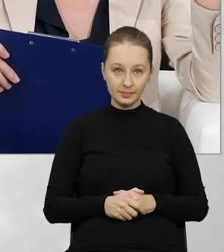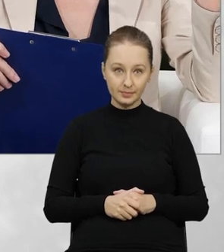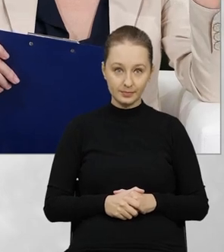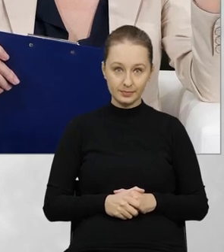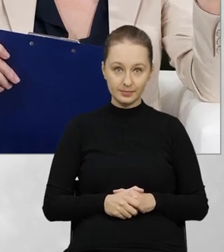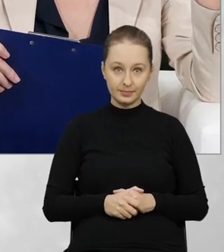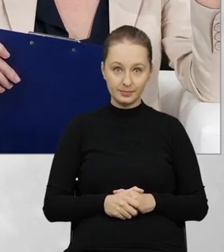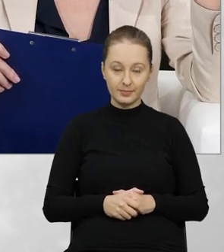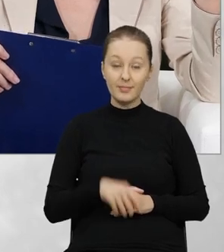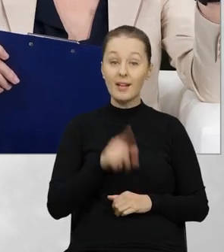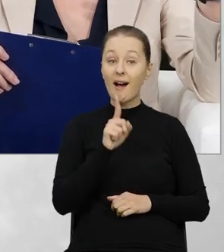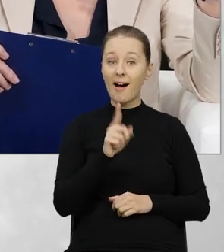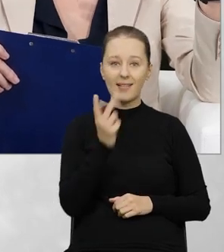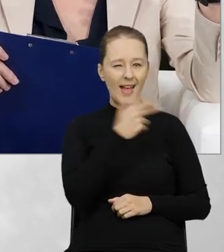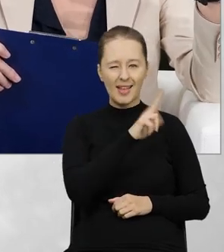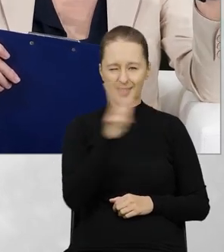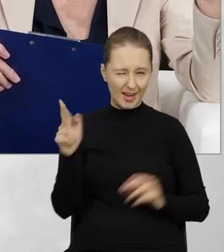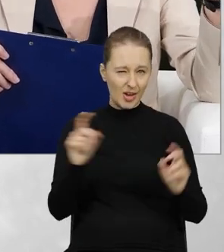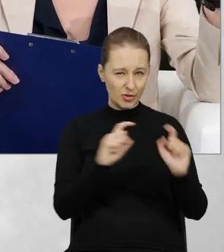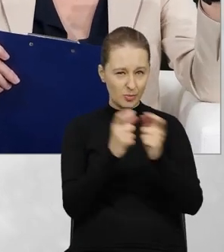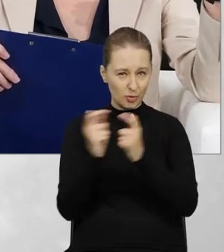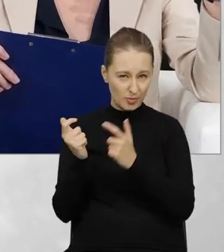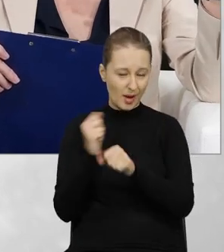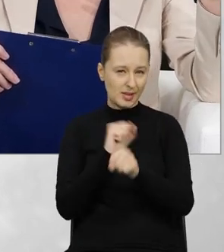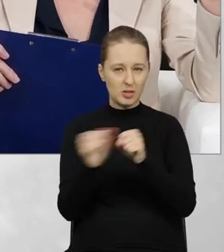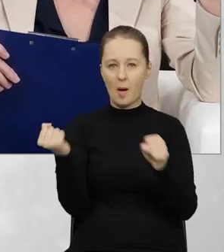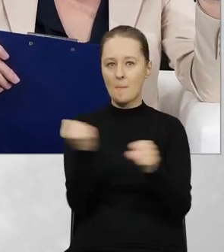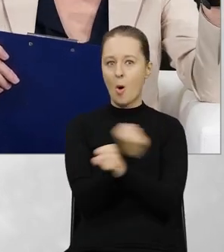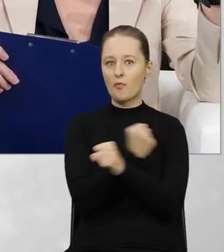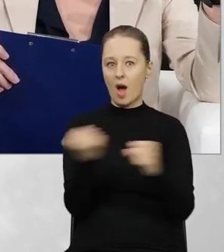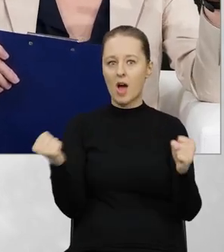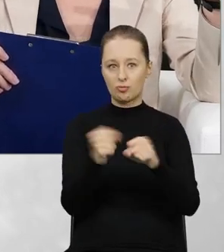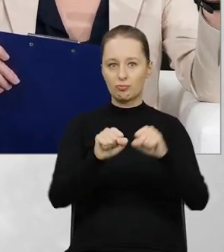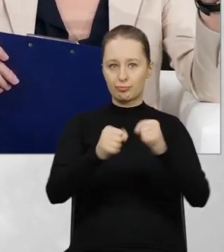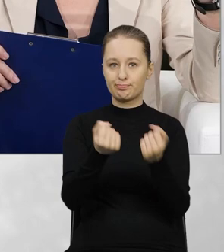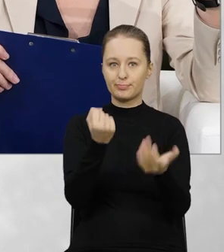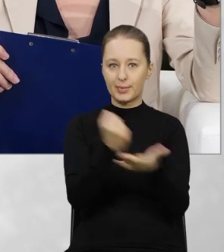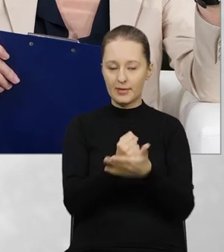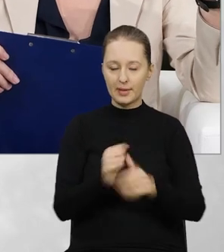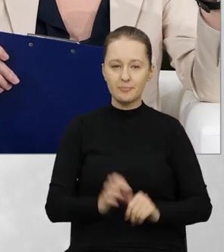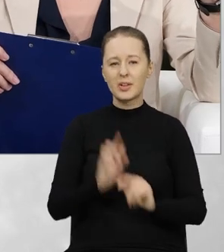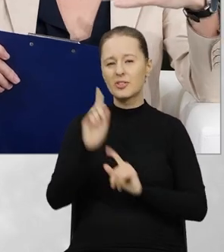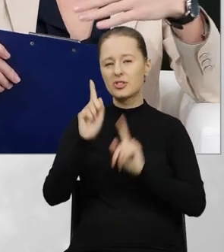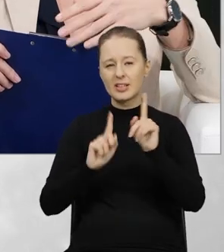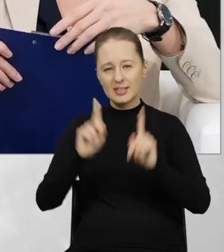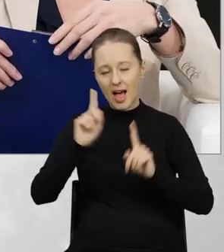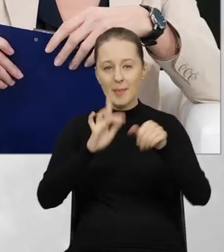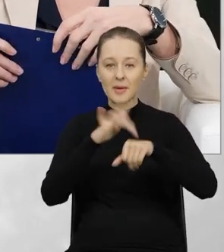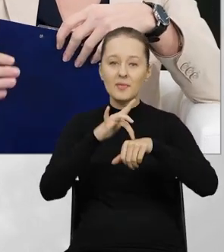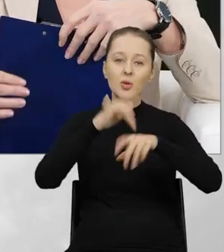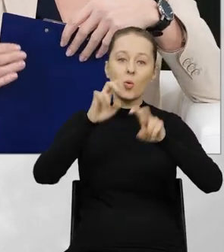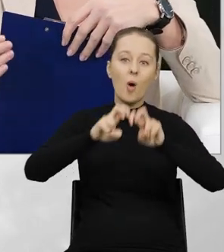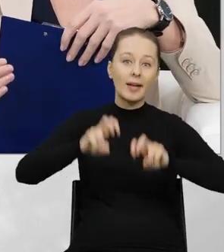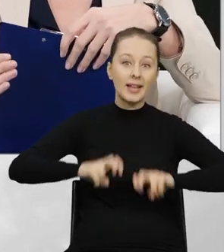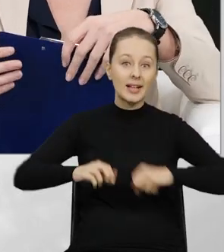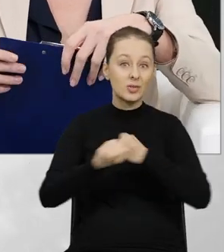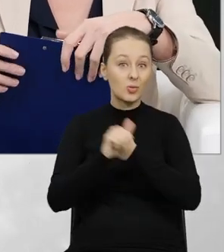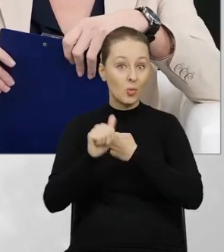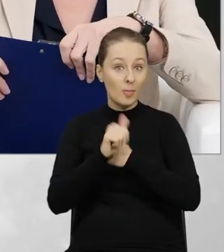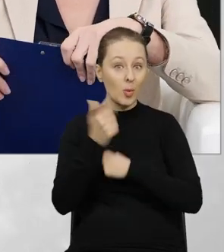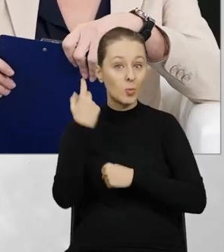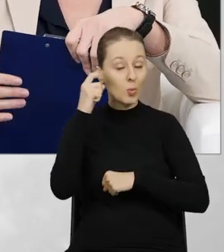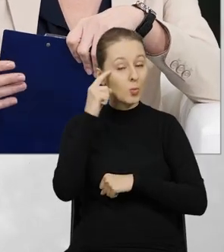nie każdy przypadek jest jakby takim poważnym naruszeniem. Zdarza się, że w wyniku analiz